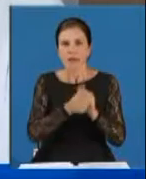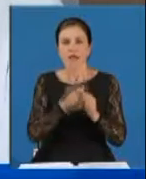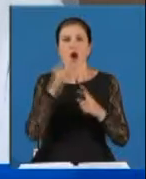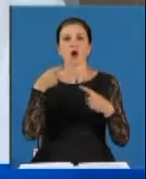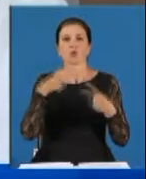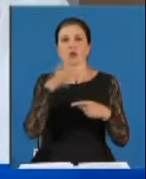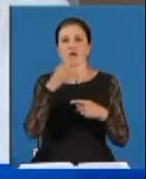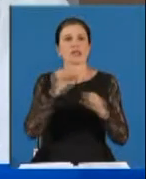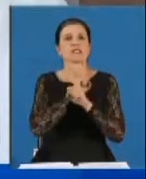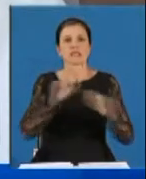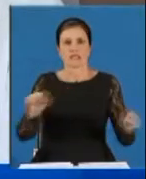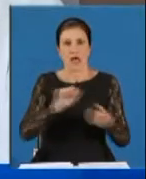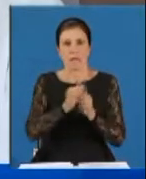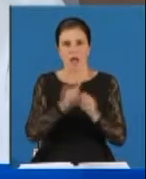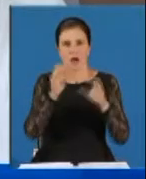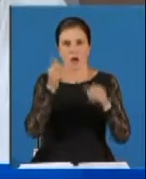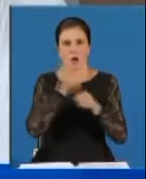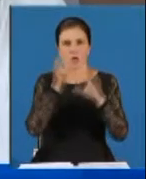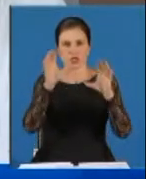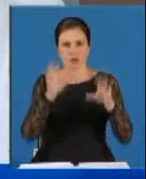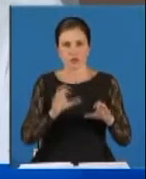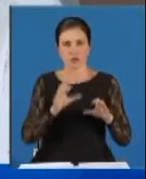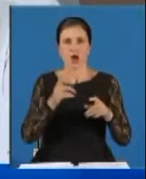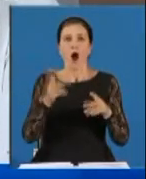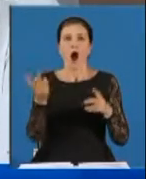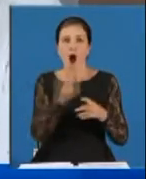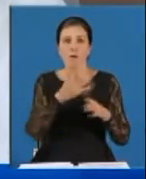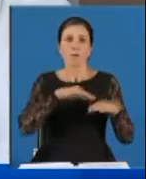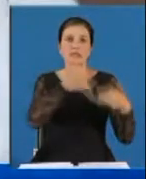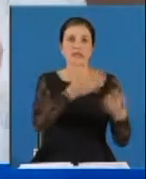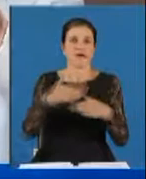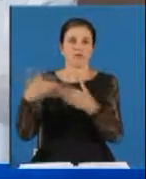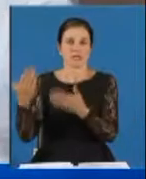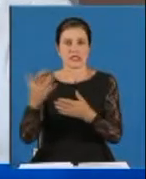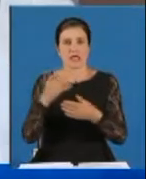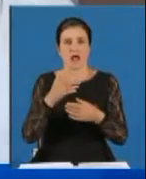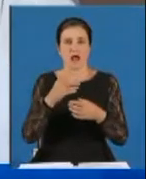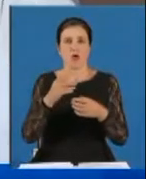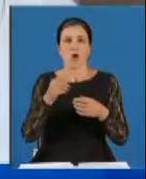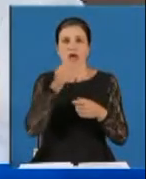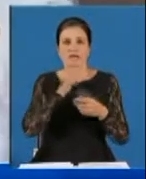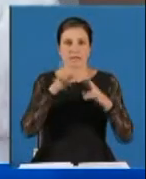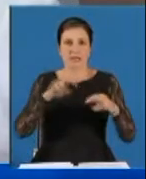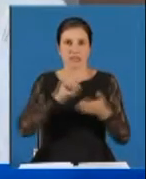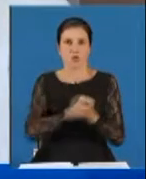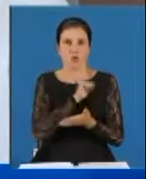кричат, что нельзя. А я этим сторонам тоже представлю результаты экспертизы и оппозиции, и власти.